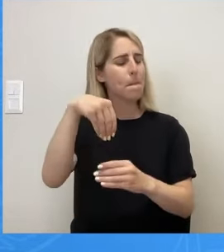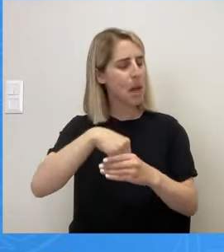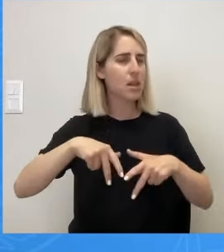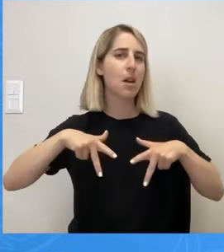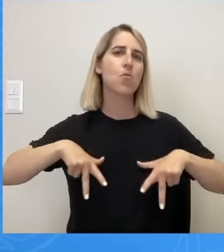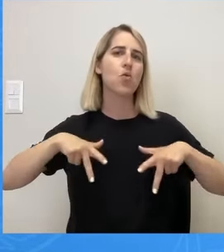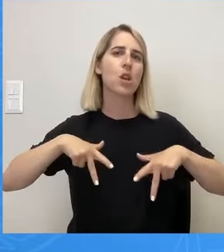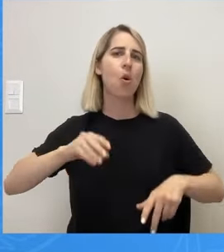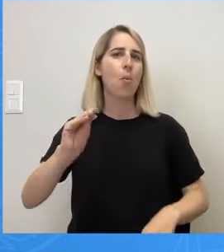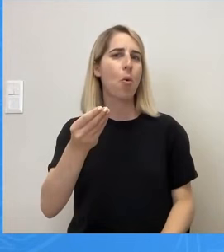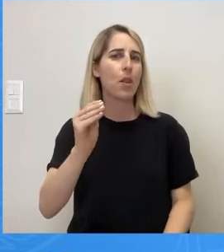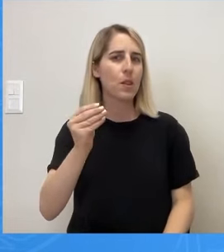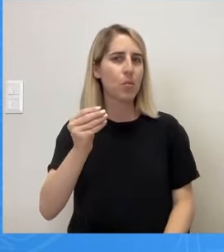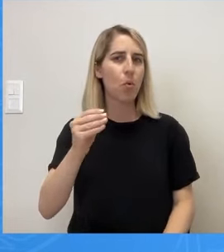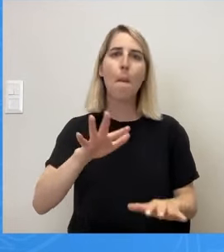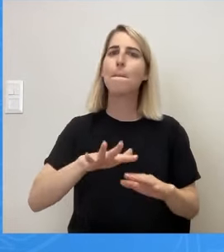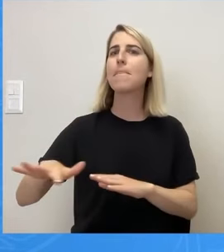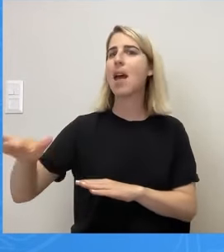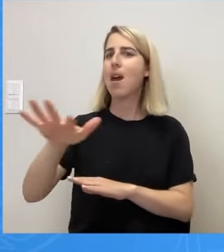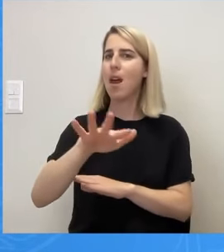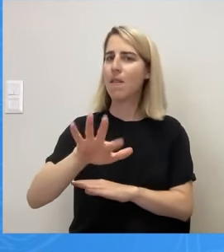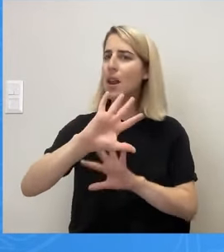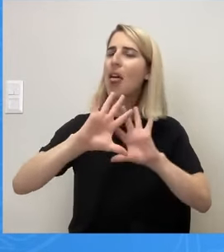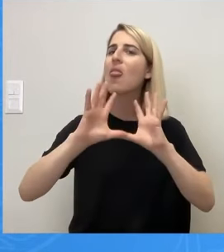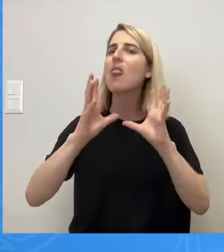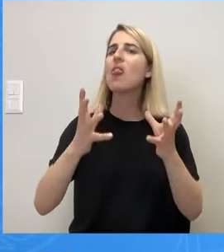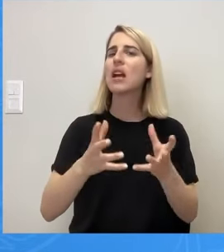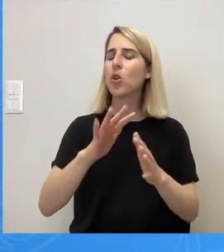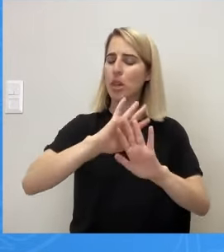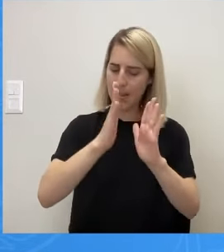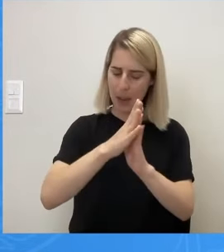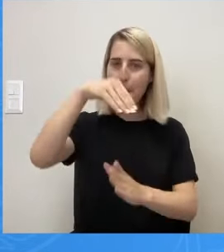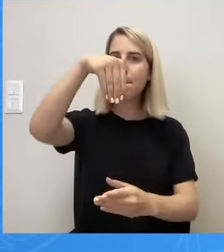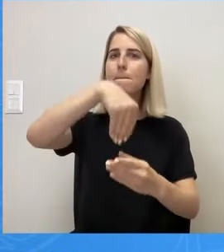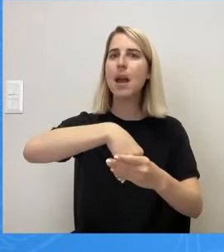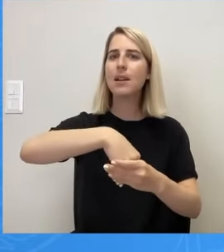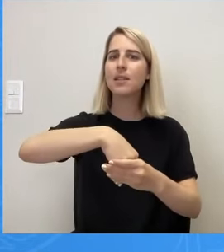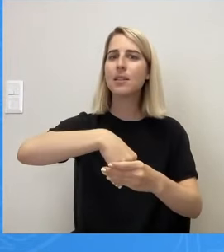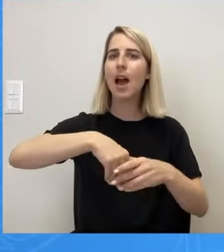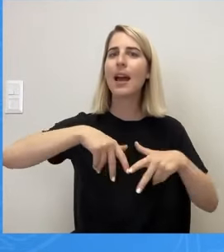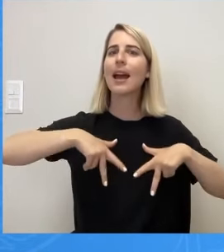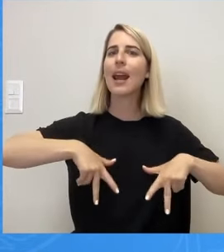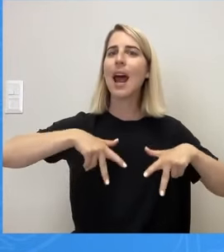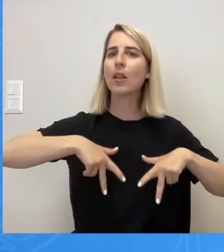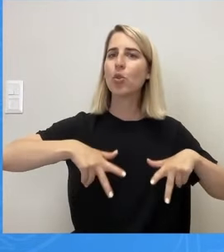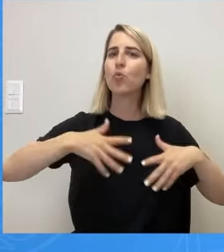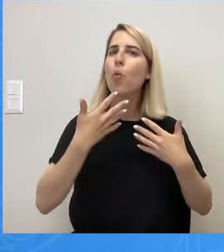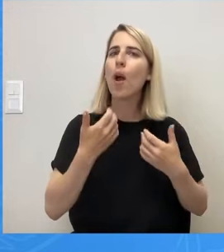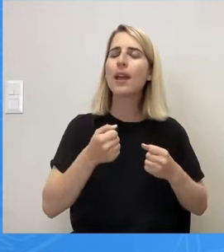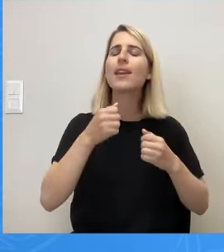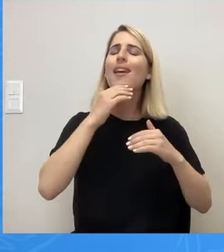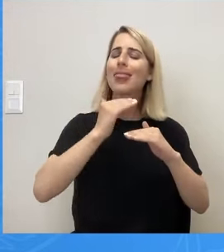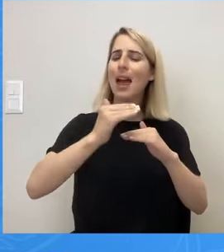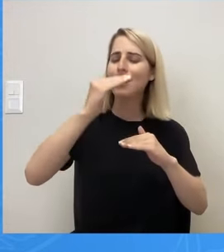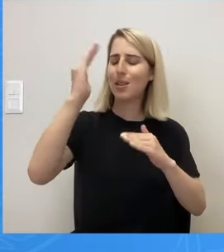ένα δίκτυο δηλαδή, το οποίο σε ένα κράτος ταξικό, τοξικό και αδιάφορο για την καθημερινότητα